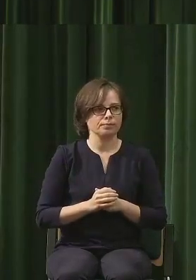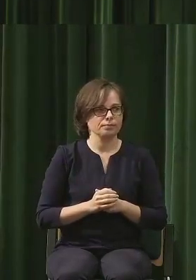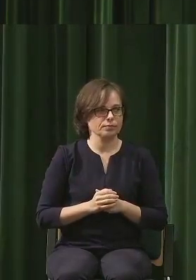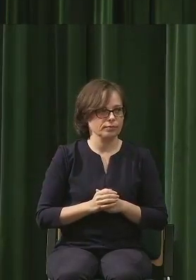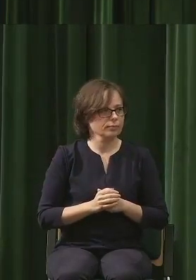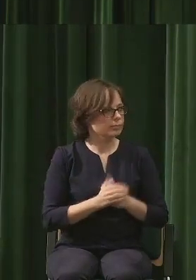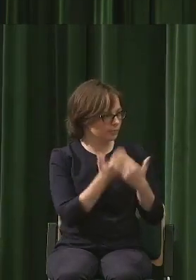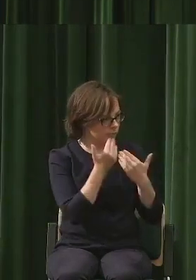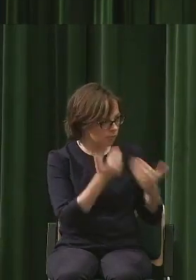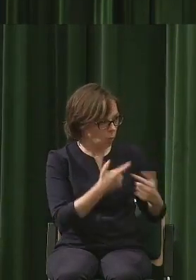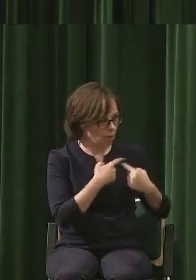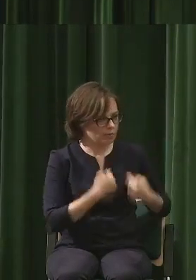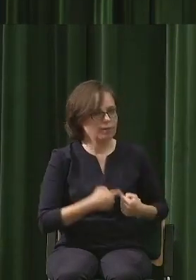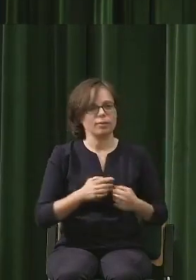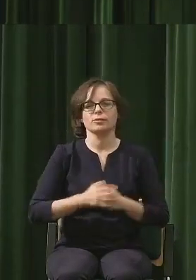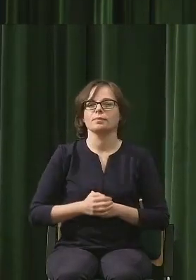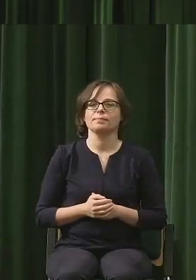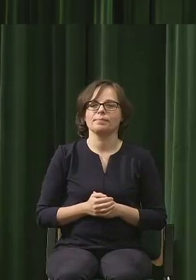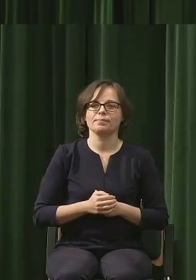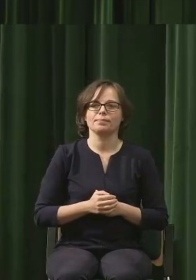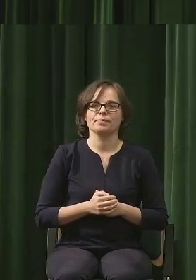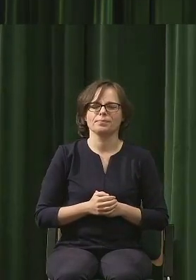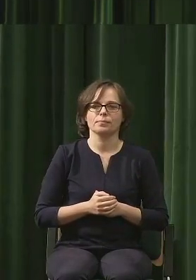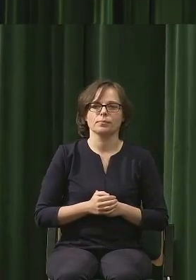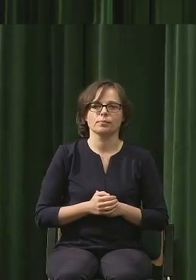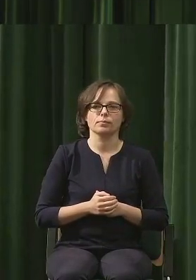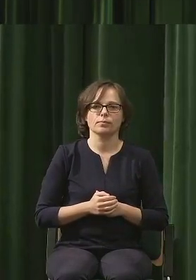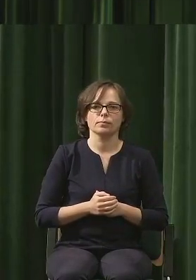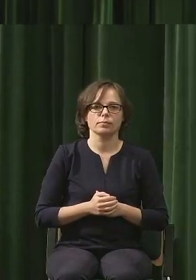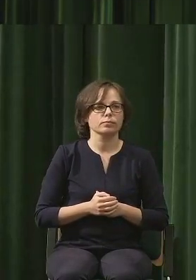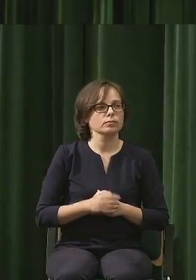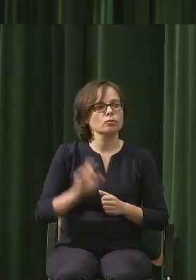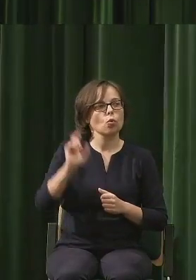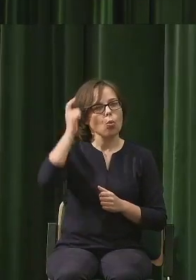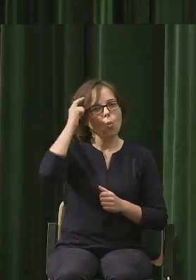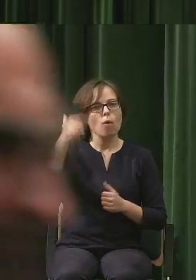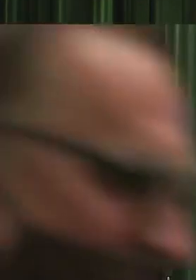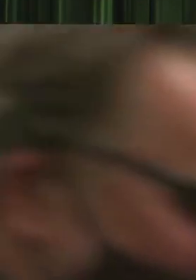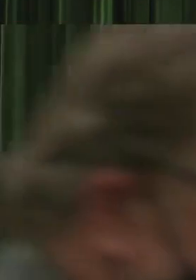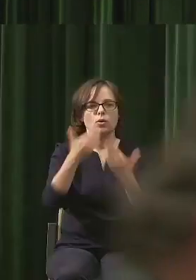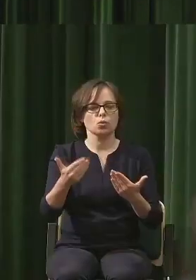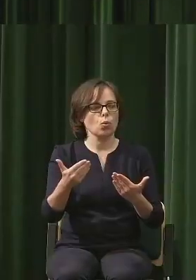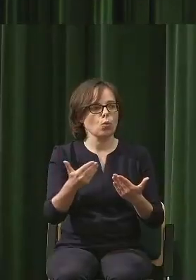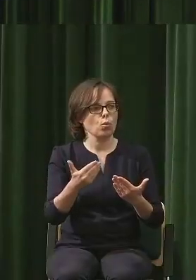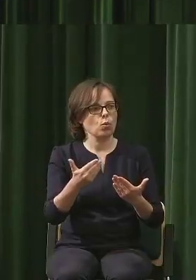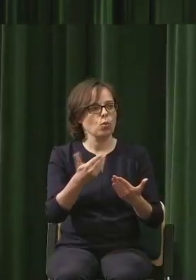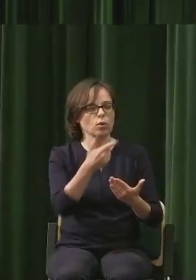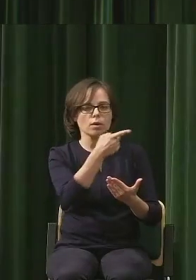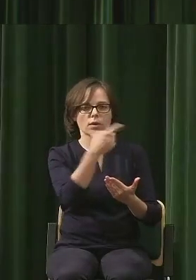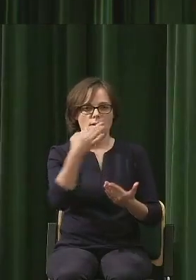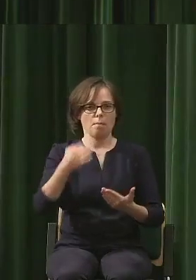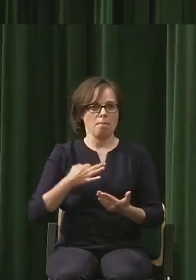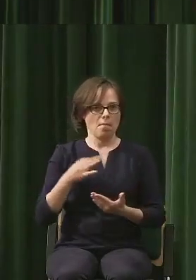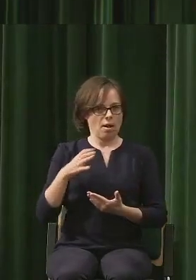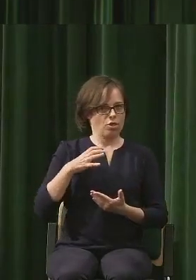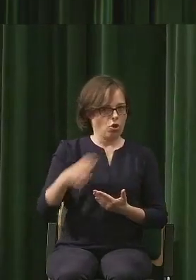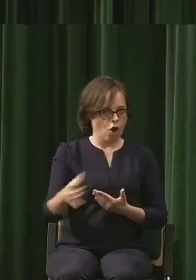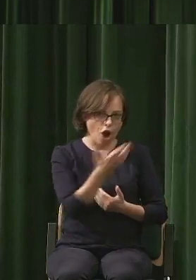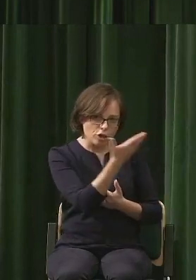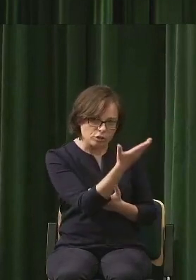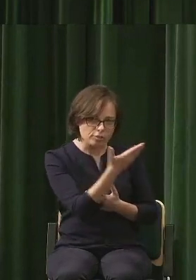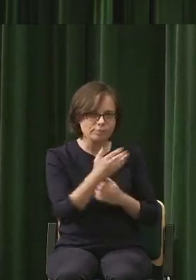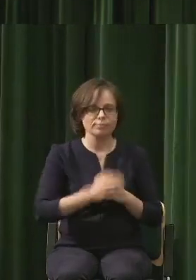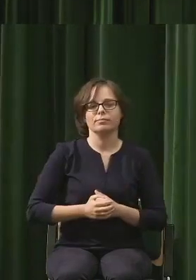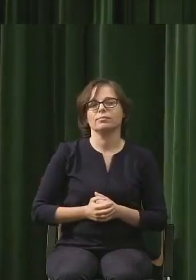Dziękuję serdecznie. Dziękuję, dziękuję, dziękuję, dziękuję. Szczególnie dziękuję naszej gościni, która